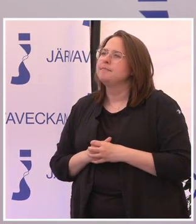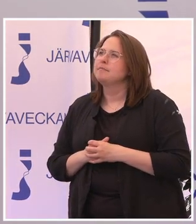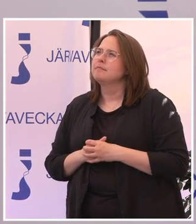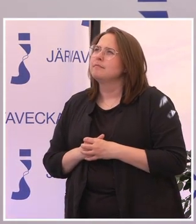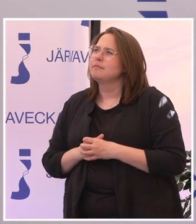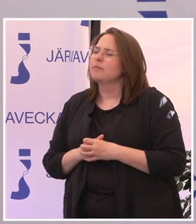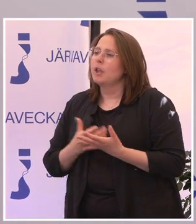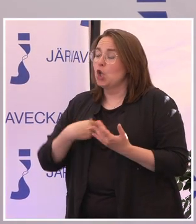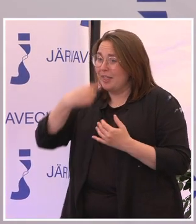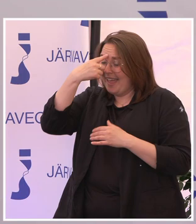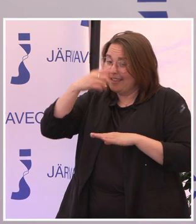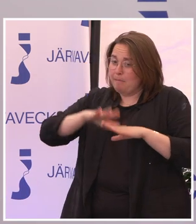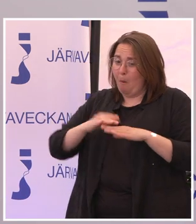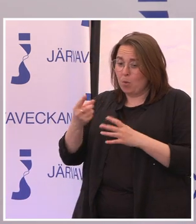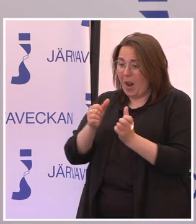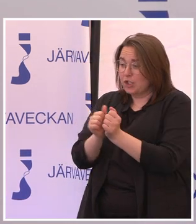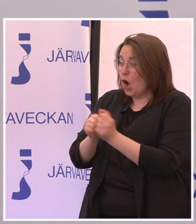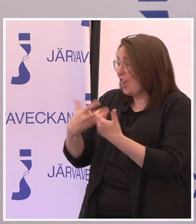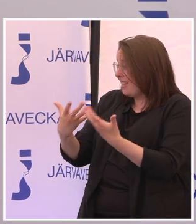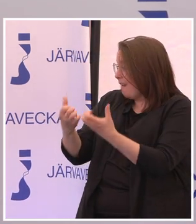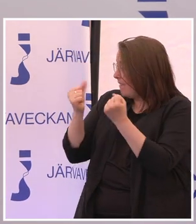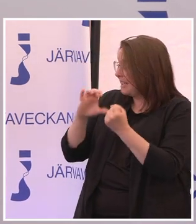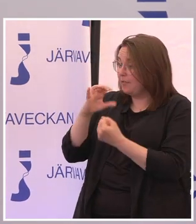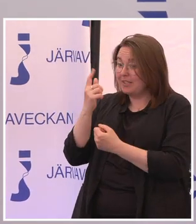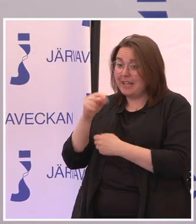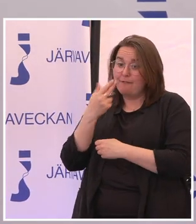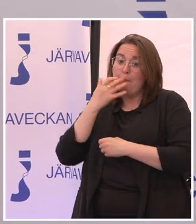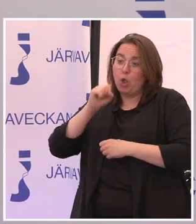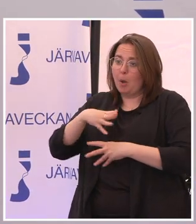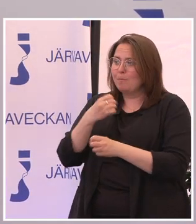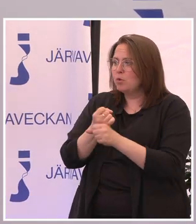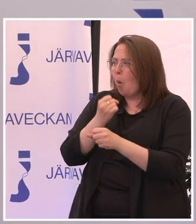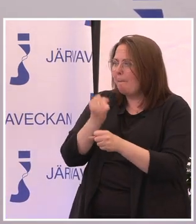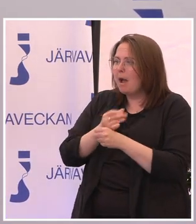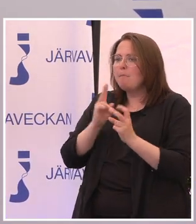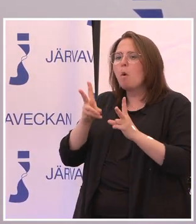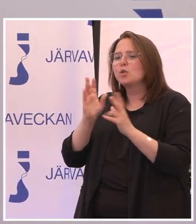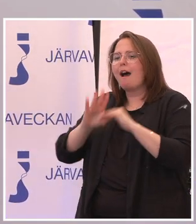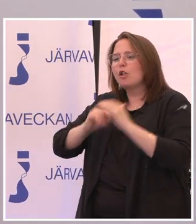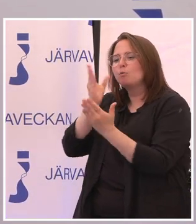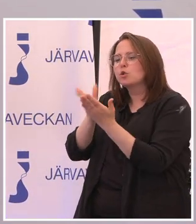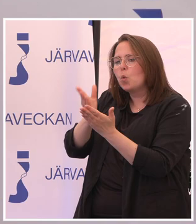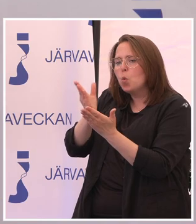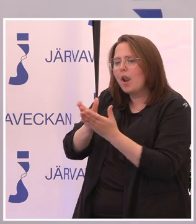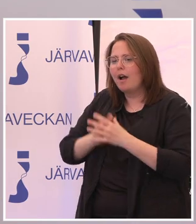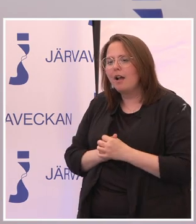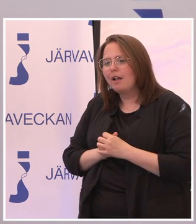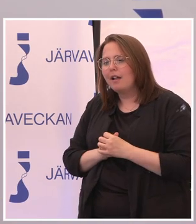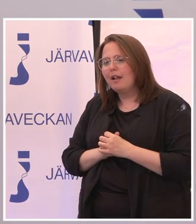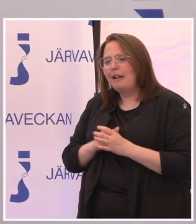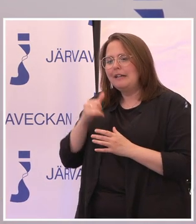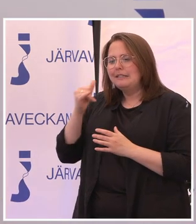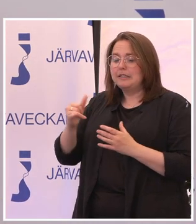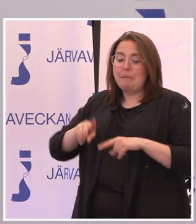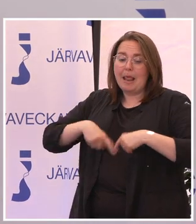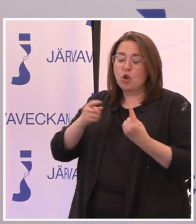Jag tänkte på några grejer. är ju viktigt där Stefan pratar om arbete. handlar ju också om skolan. Att man i,